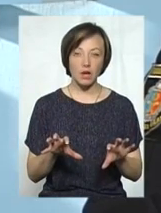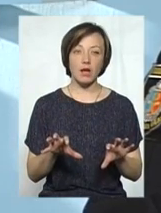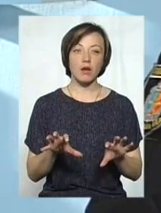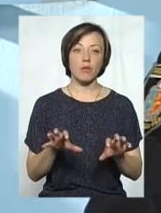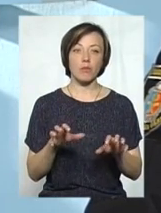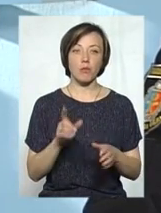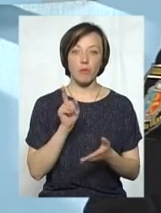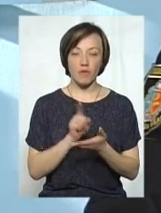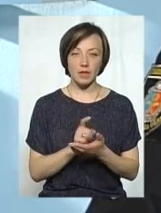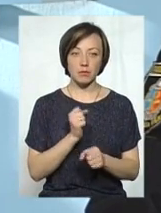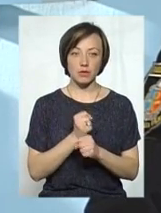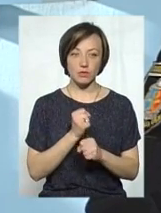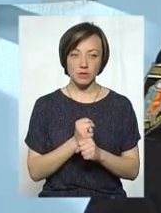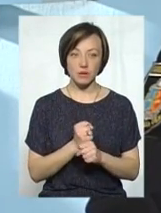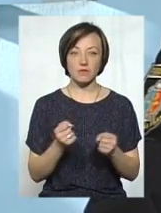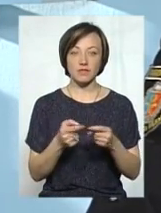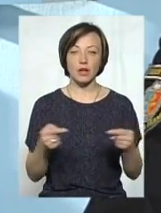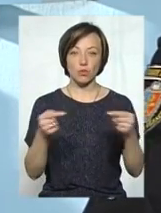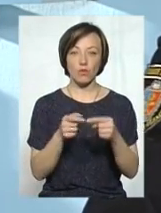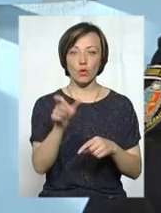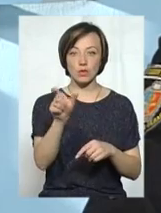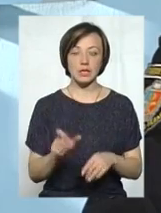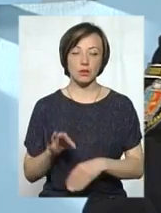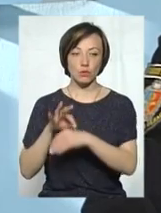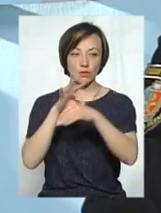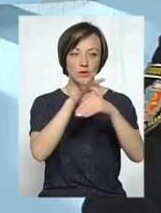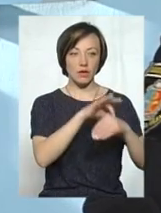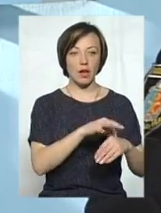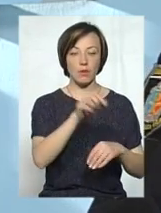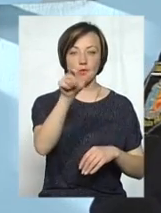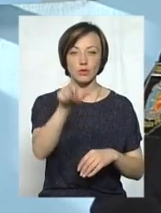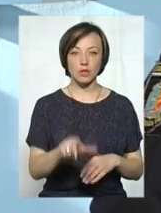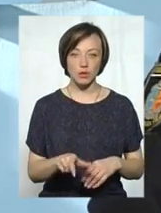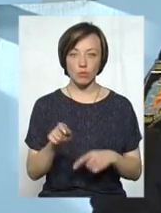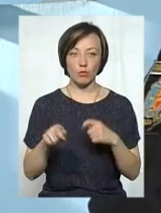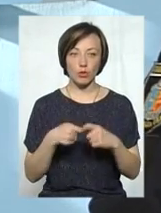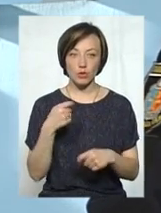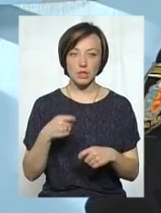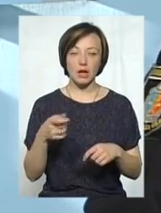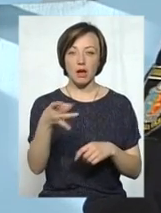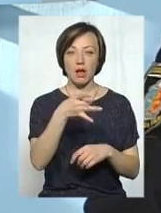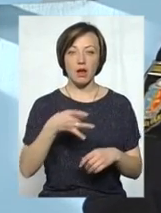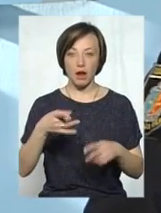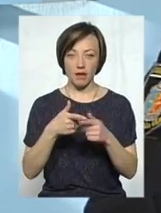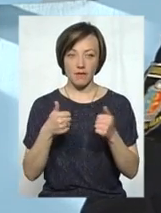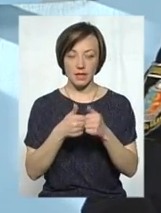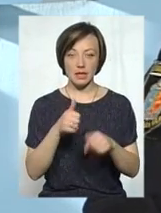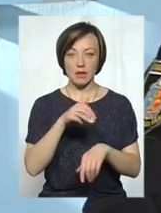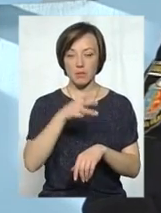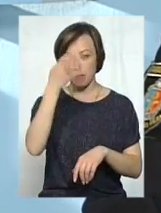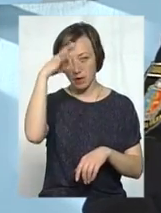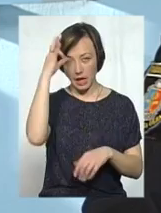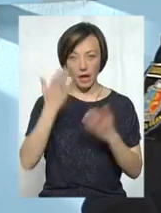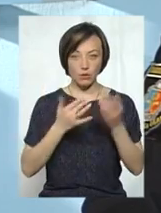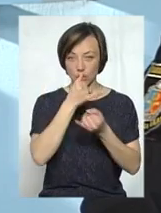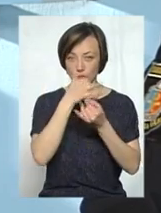до яких ми повинні працювати. Для встановлення особи ми доставляємо особу правопорушника, територіальний міськривідділ, якщо ми не можемо